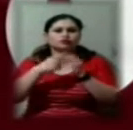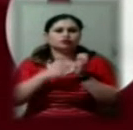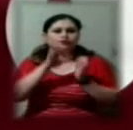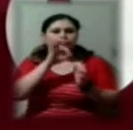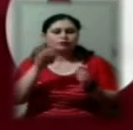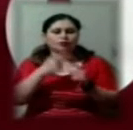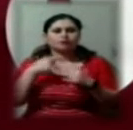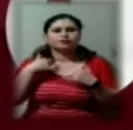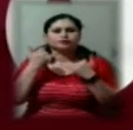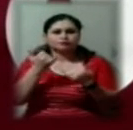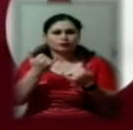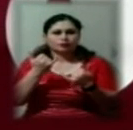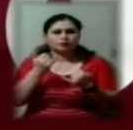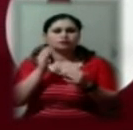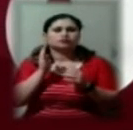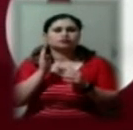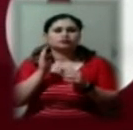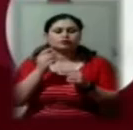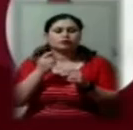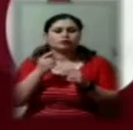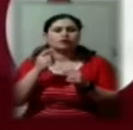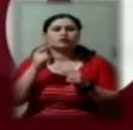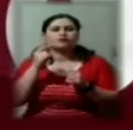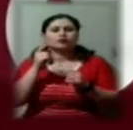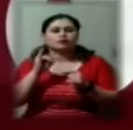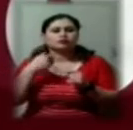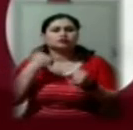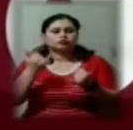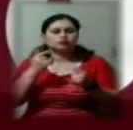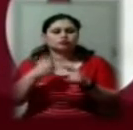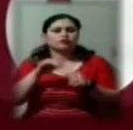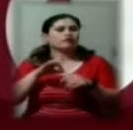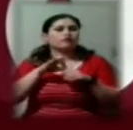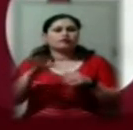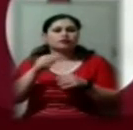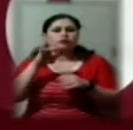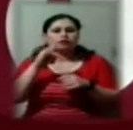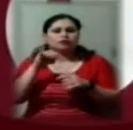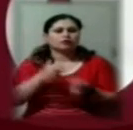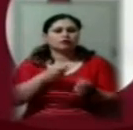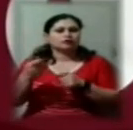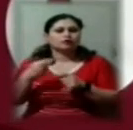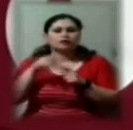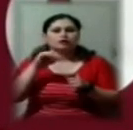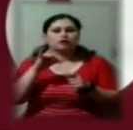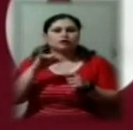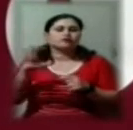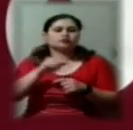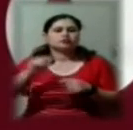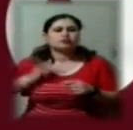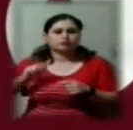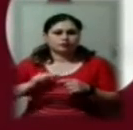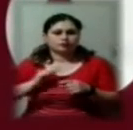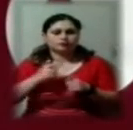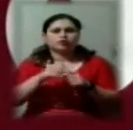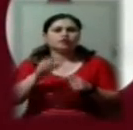Аеропорт буде закритий до 16-ї години. Ми зараз вивели всю техніку. Техніка вся працює. Використовуємо